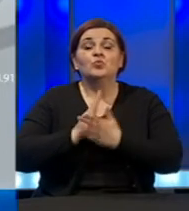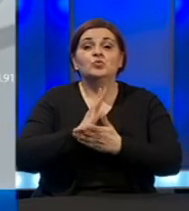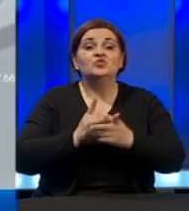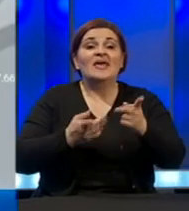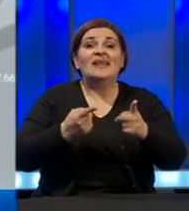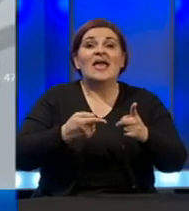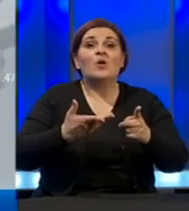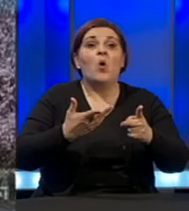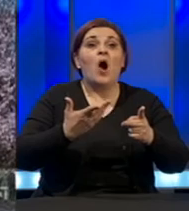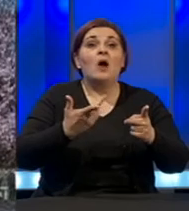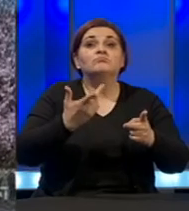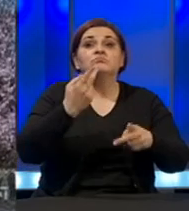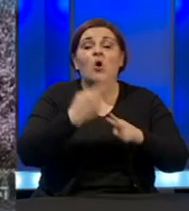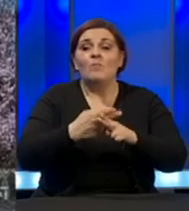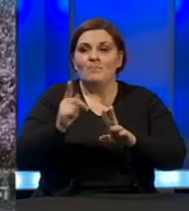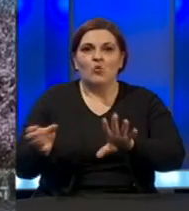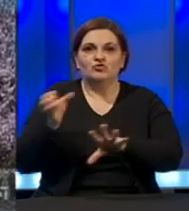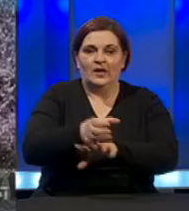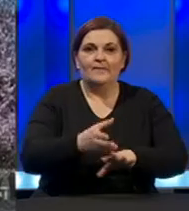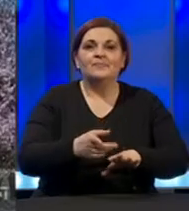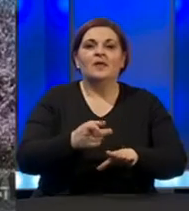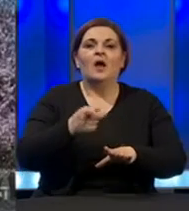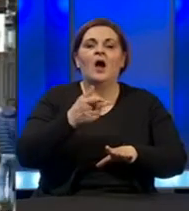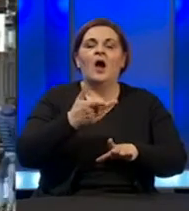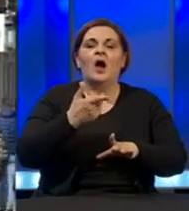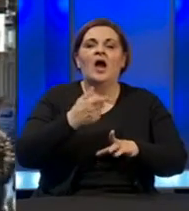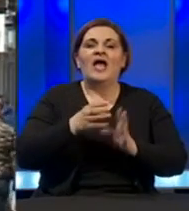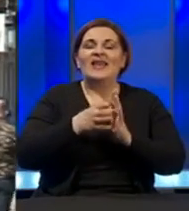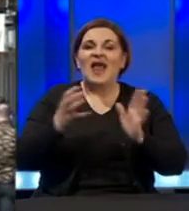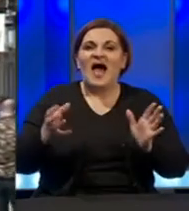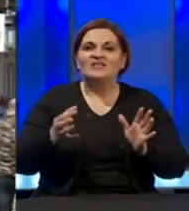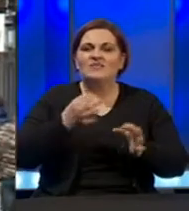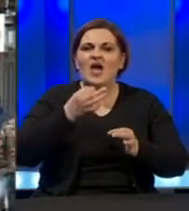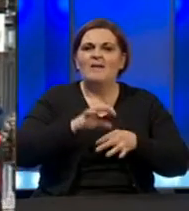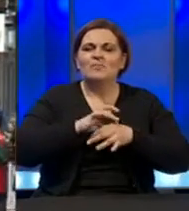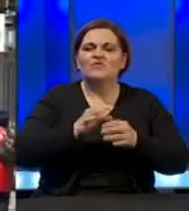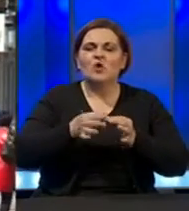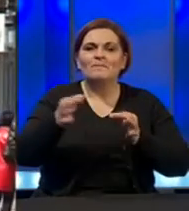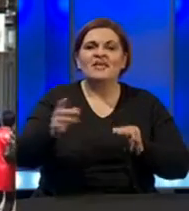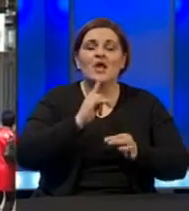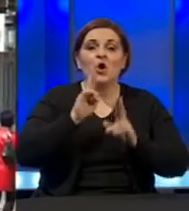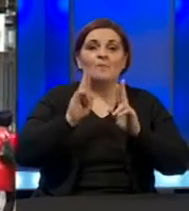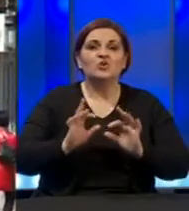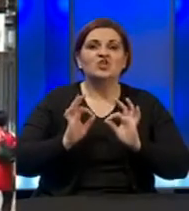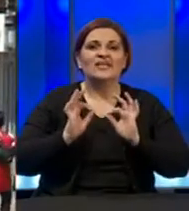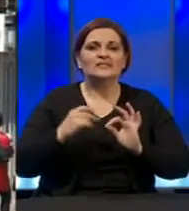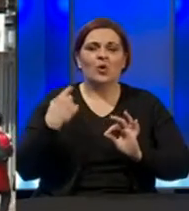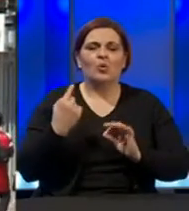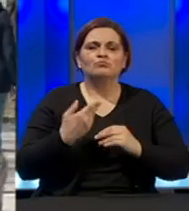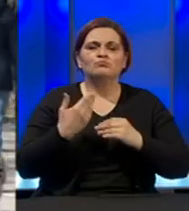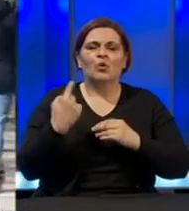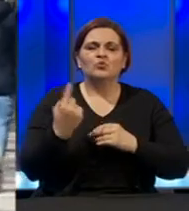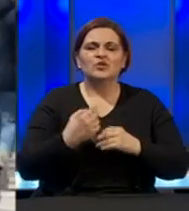negativnog scenarija. Lokalna zajednica u Zaničko-Doborskom kantonu nastavit će sa provedbom mjera koje će omogućiti sigurno okruženje u zastavnim